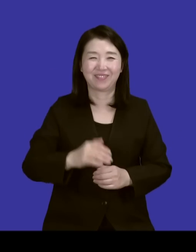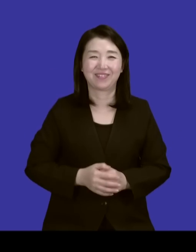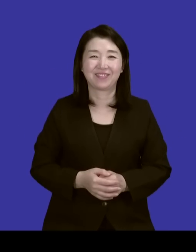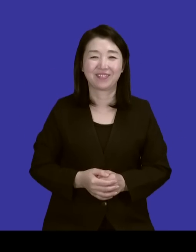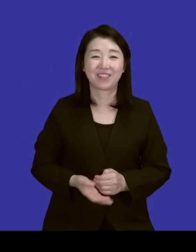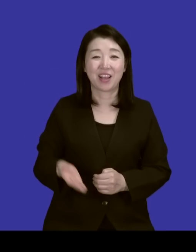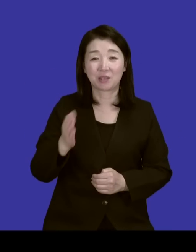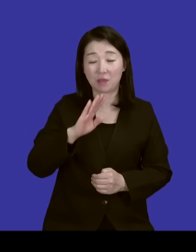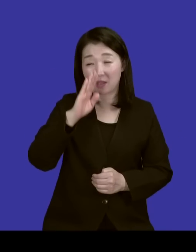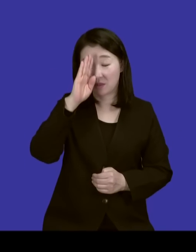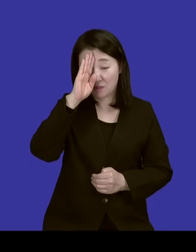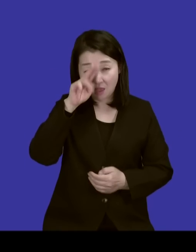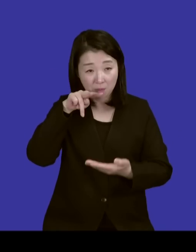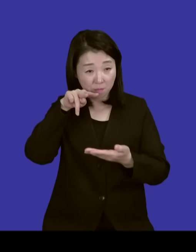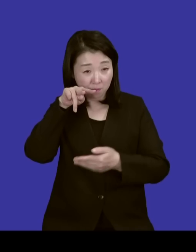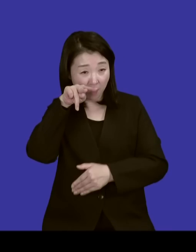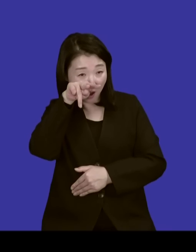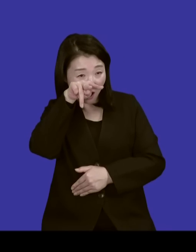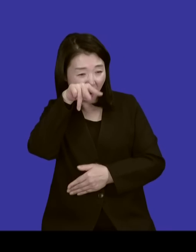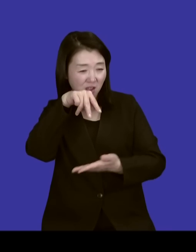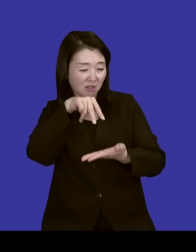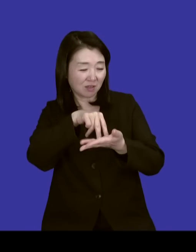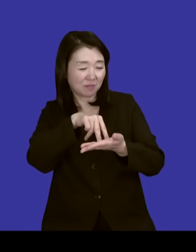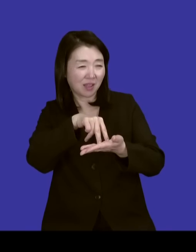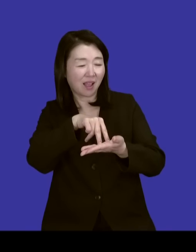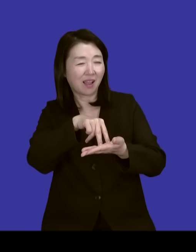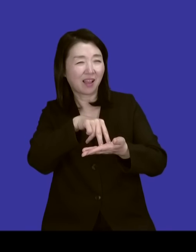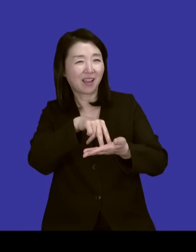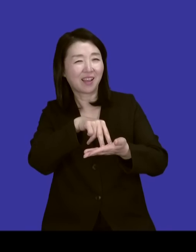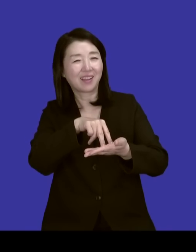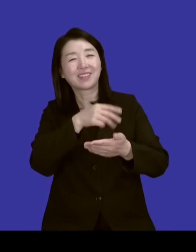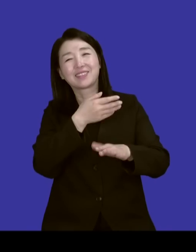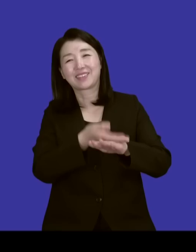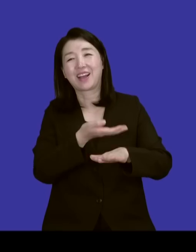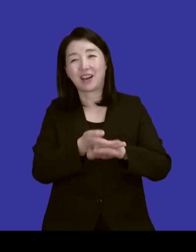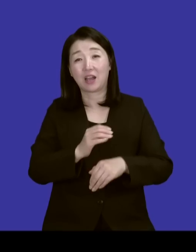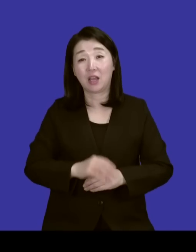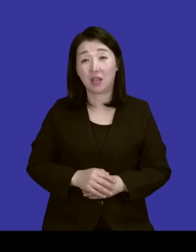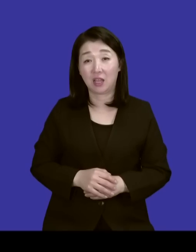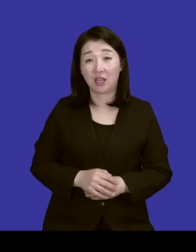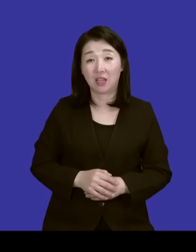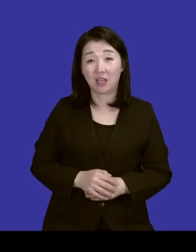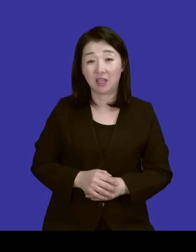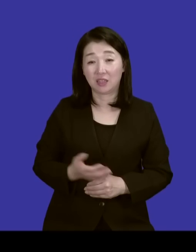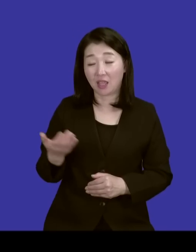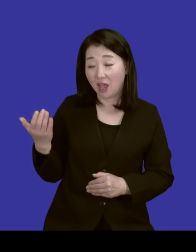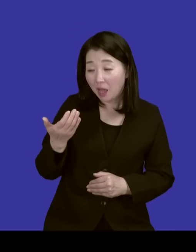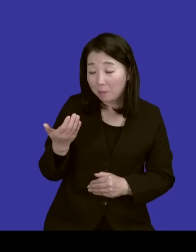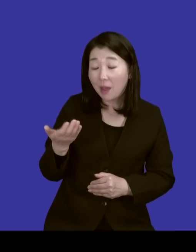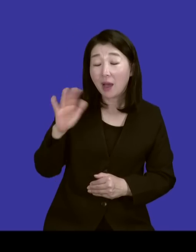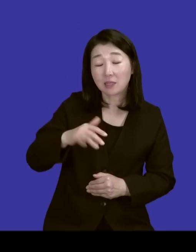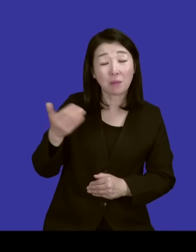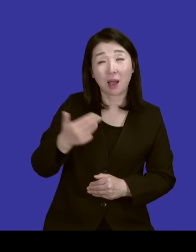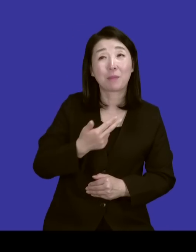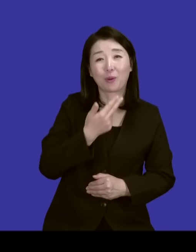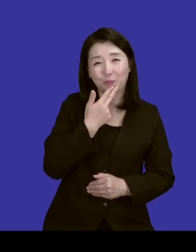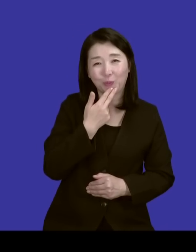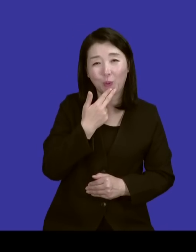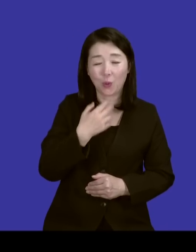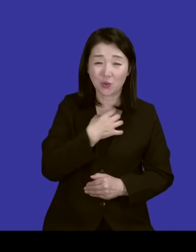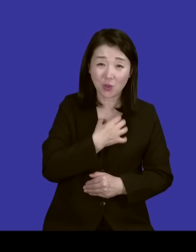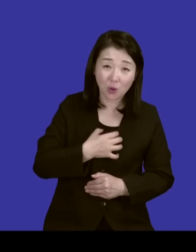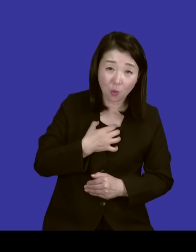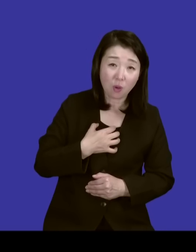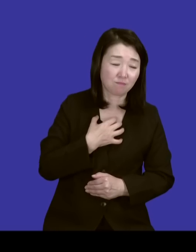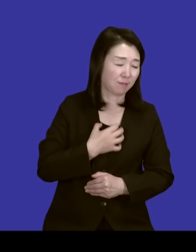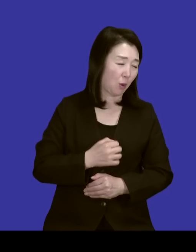제 병을 바라보는 시각이 완전히 바뀐 겁니다. 그래서 아파도 아파하지 않습니다. 괴로워도